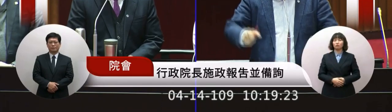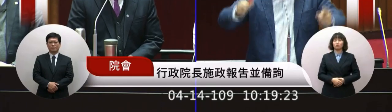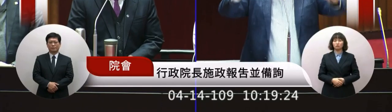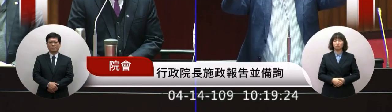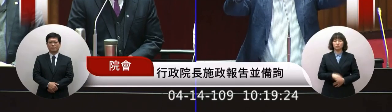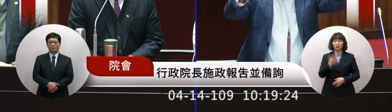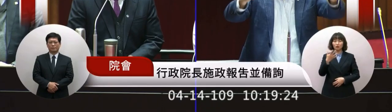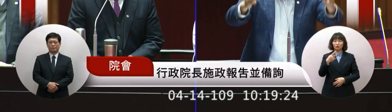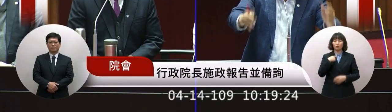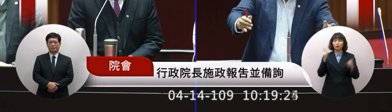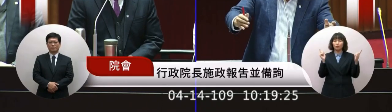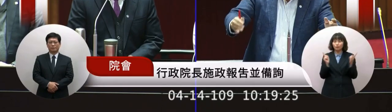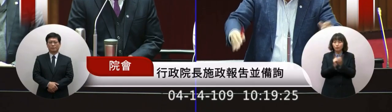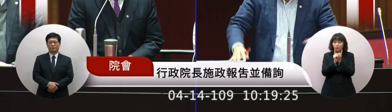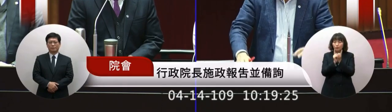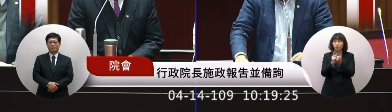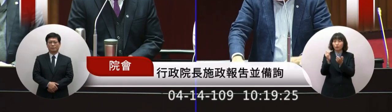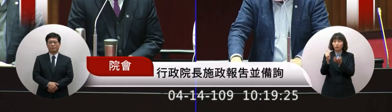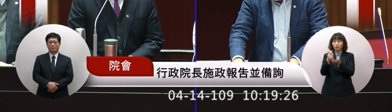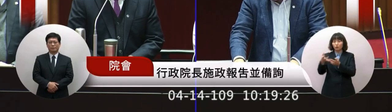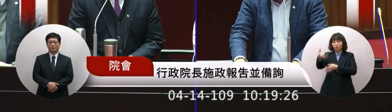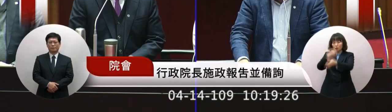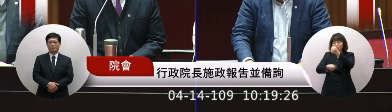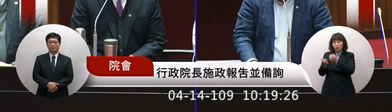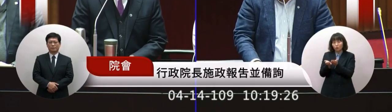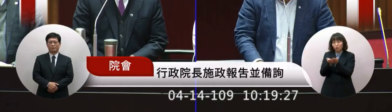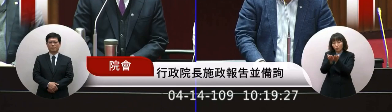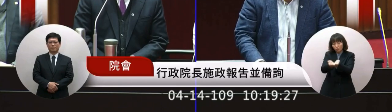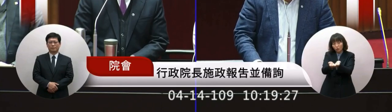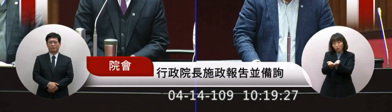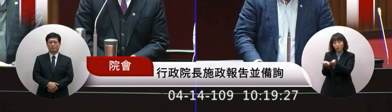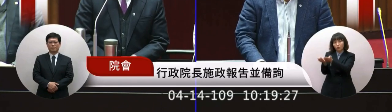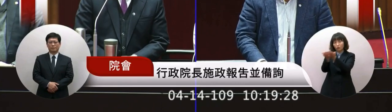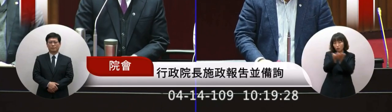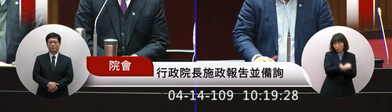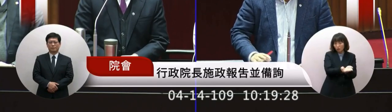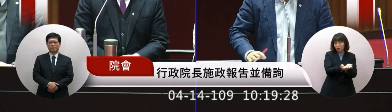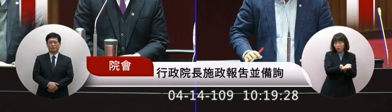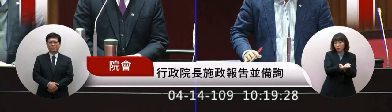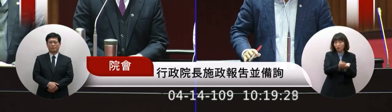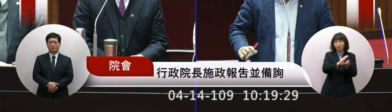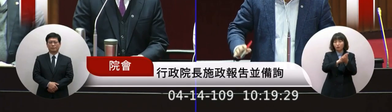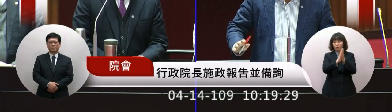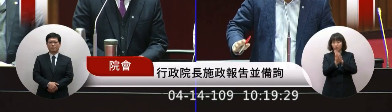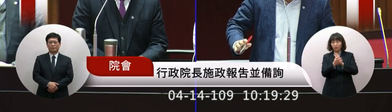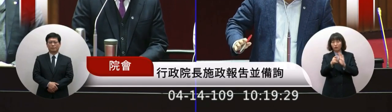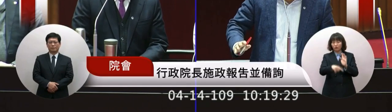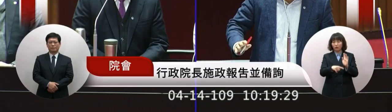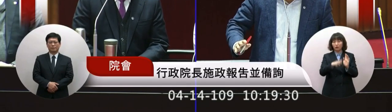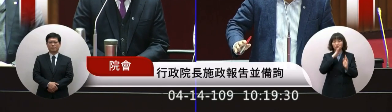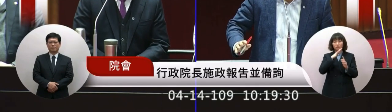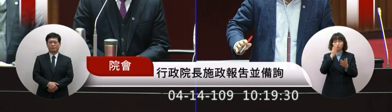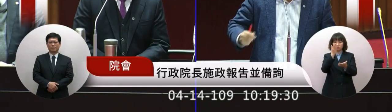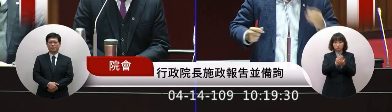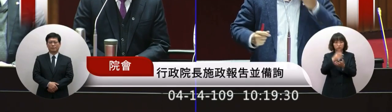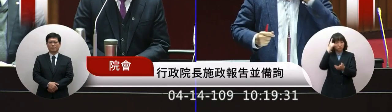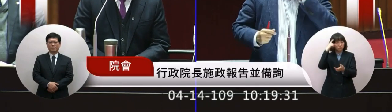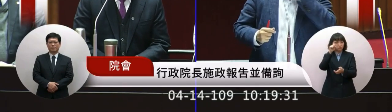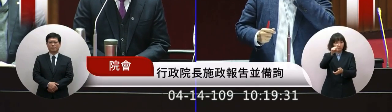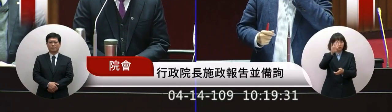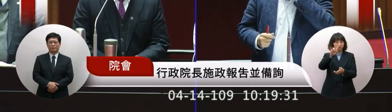現在我們因為會傳這樣回來說這樣有要跟我們尤其十四天